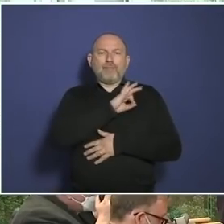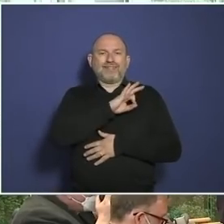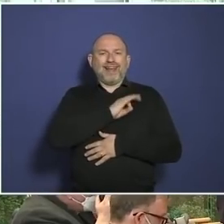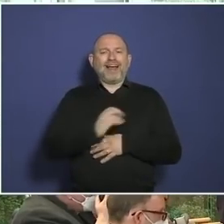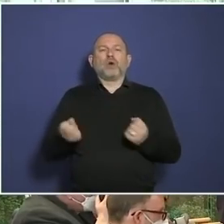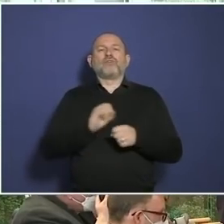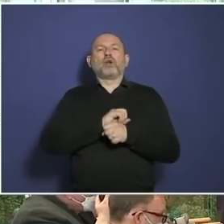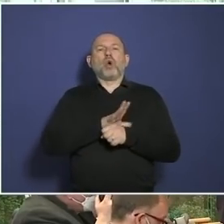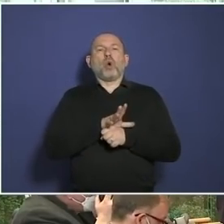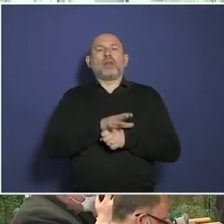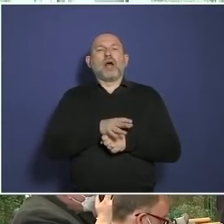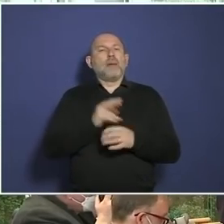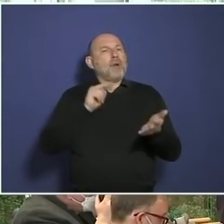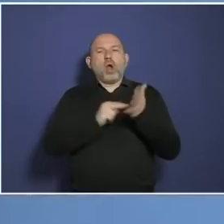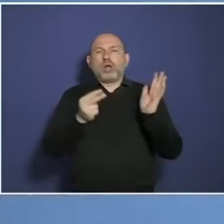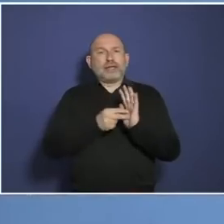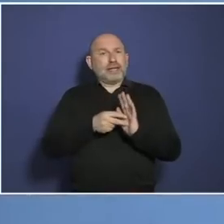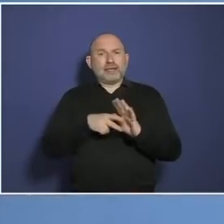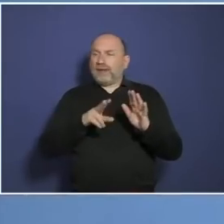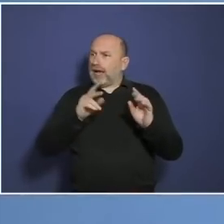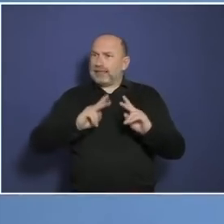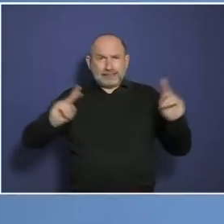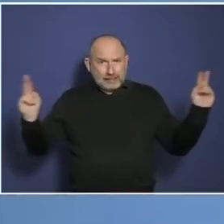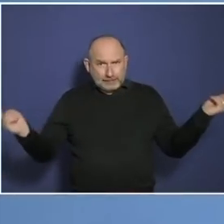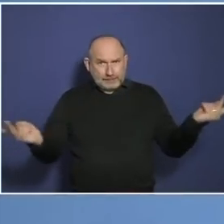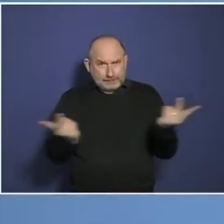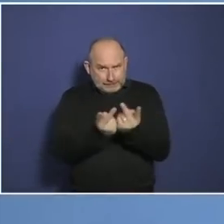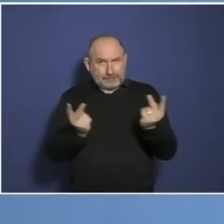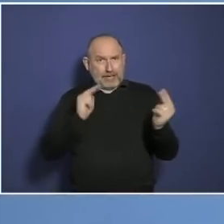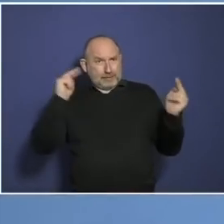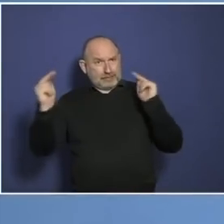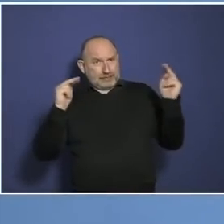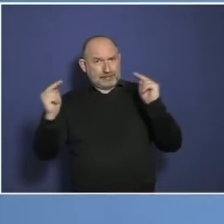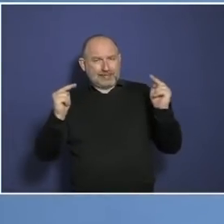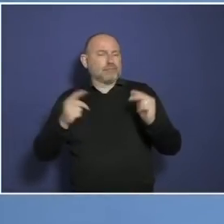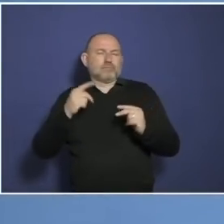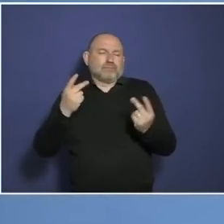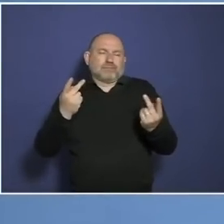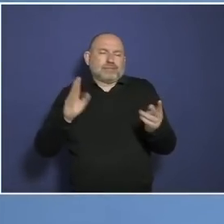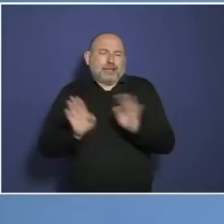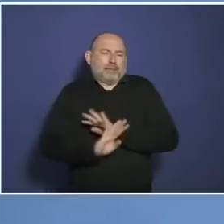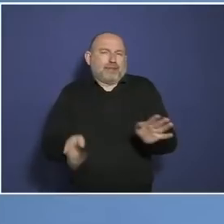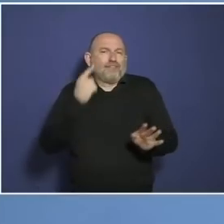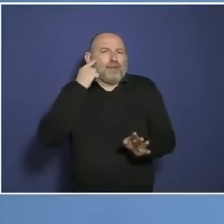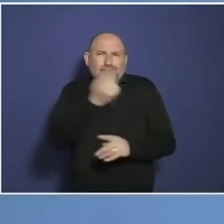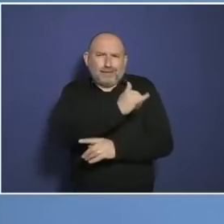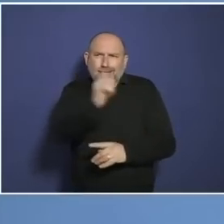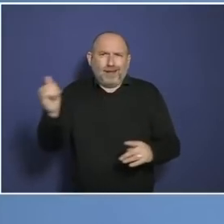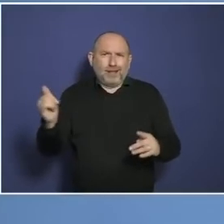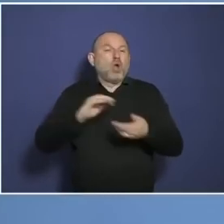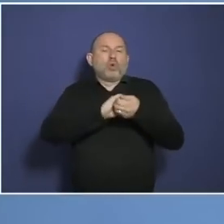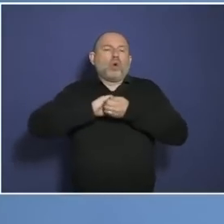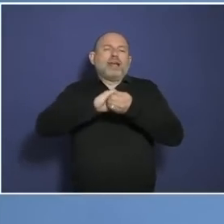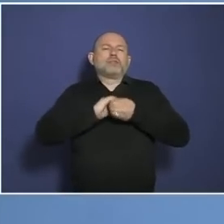zum Teil nicht in jedem Punkt die gleiche Position vertreten, das ist ja bekannt und gehört auch zu einer Koalition